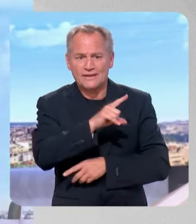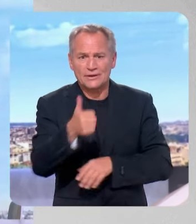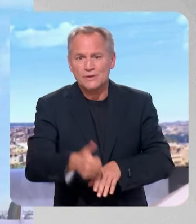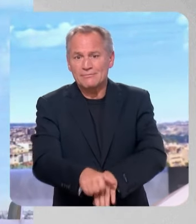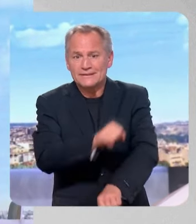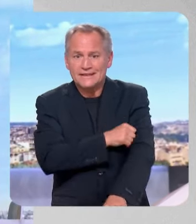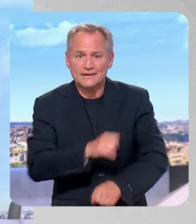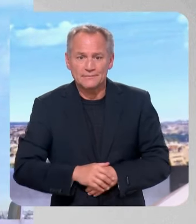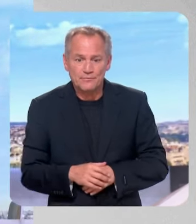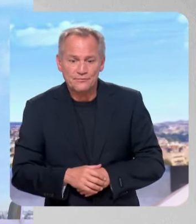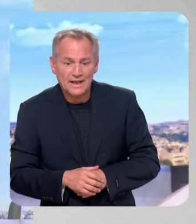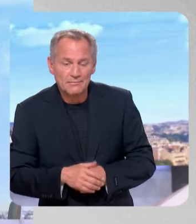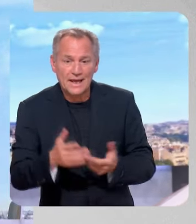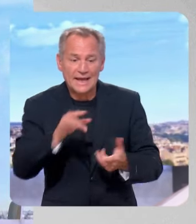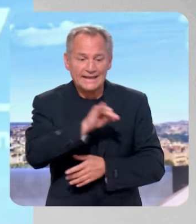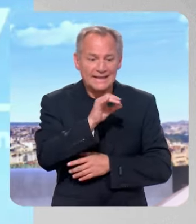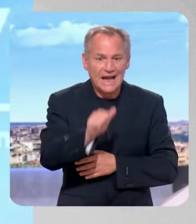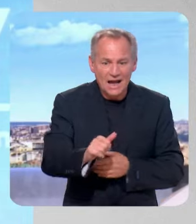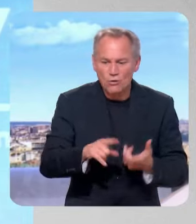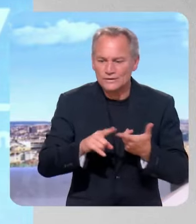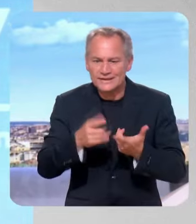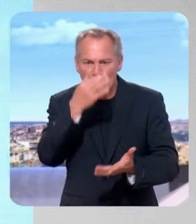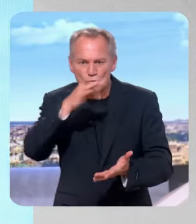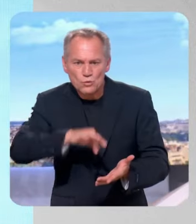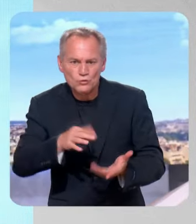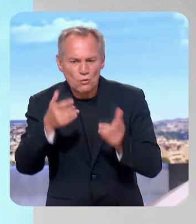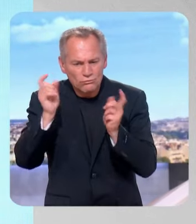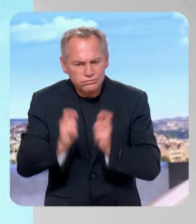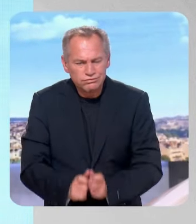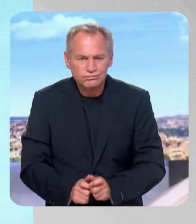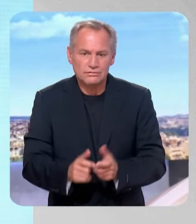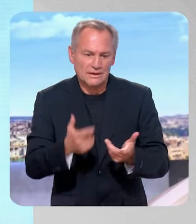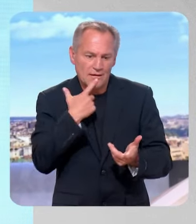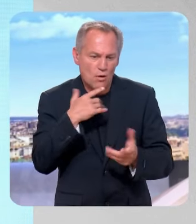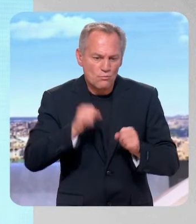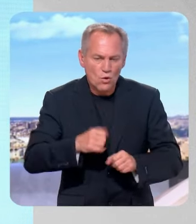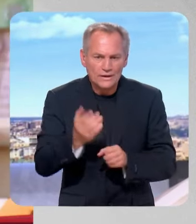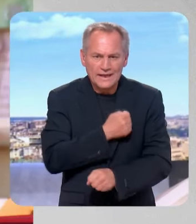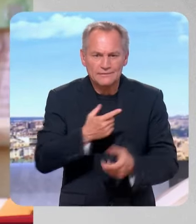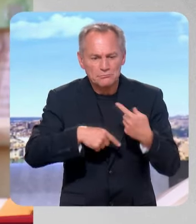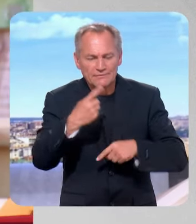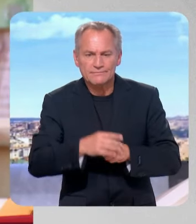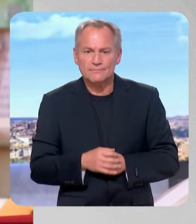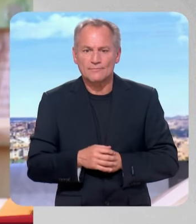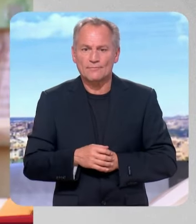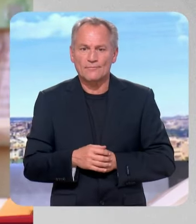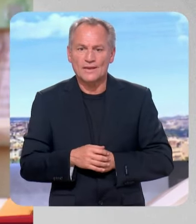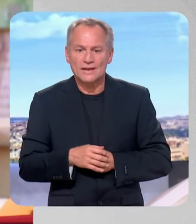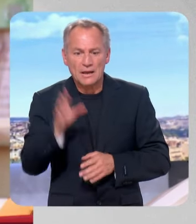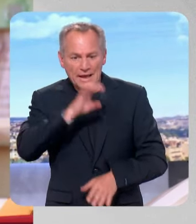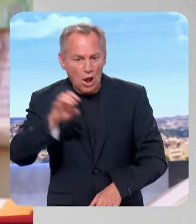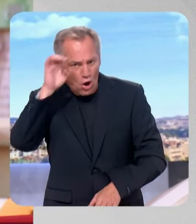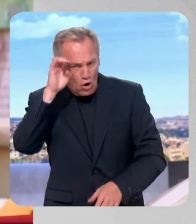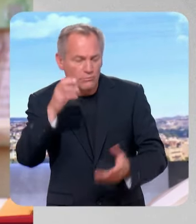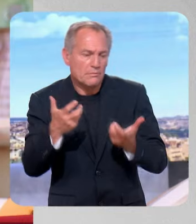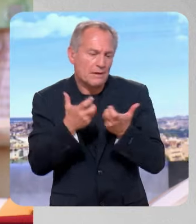'avec la décarbonation et l'IA, on peut gagner cette bataille. On parlait des voitures électriques avec Axel Detarlay. Est-ce que face à la Chine, l'Europe dans son ensemble, peut-être l'Allemagne